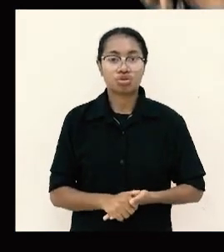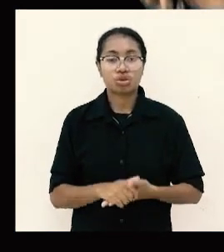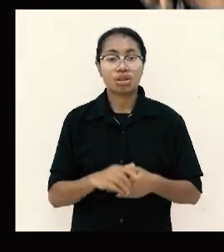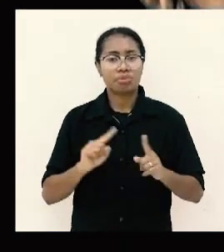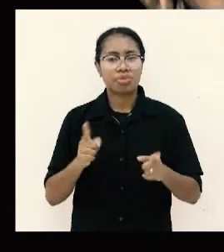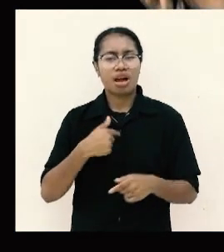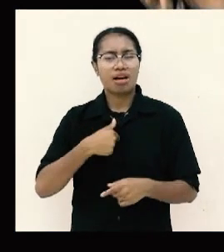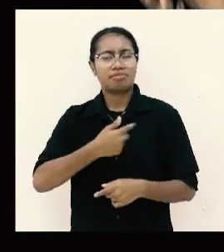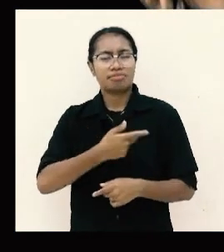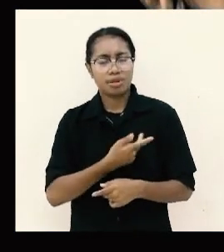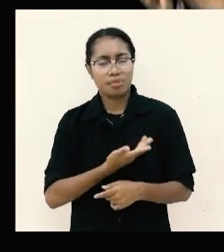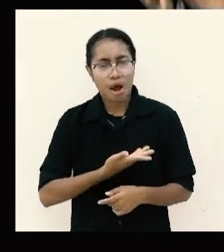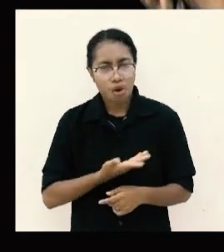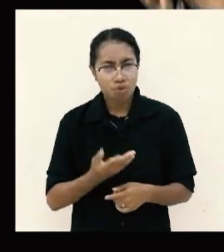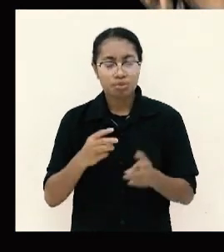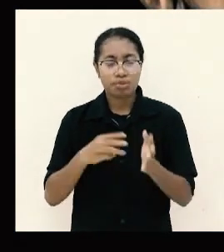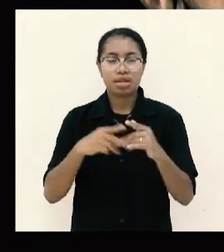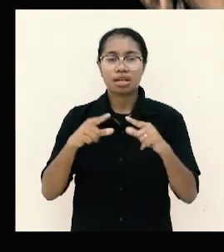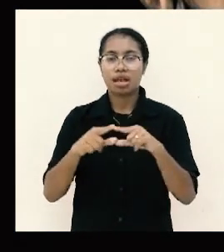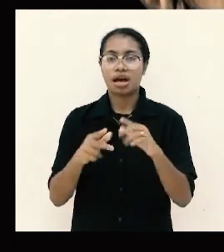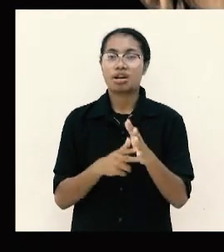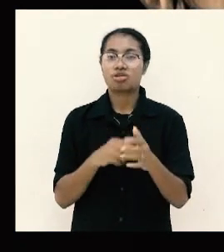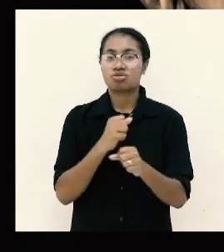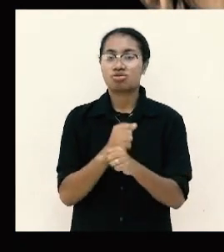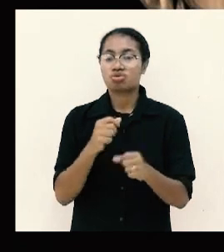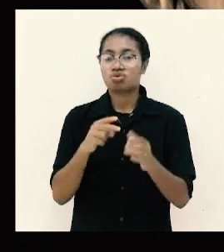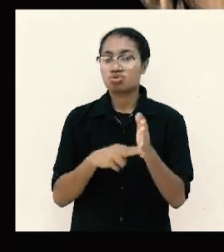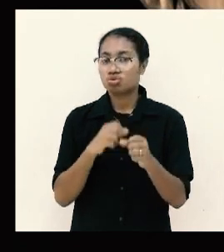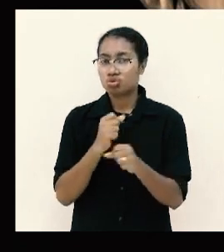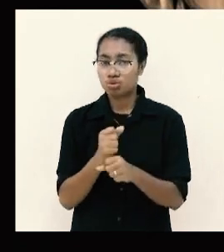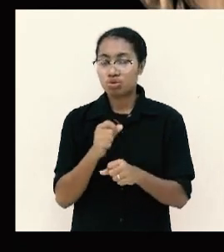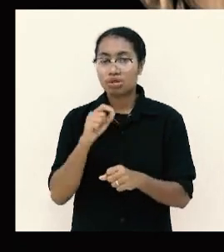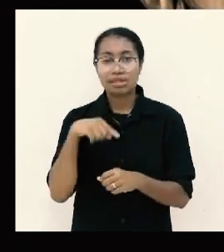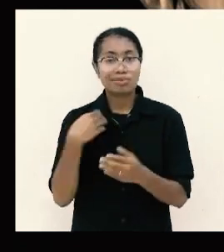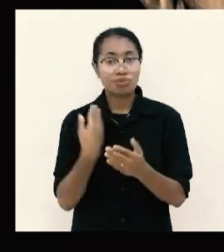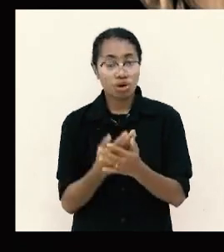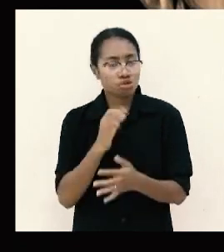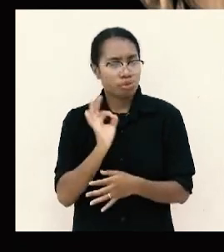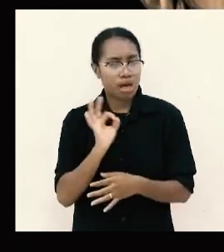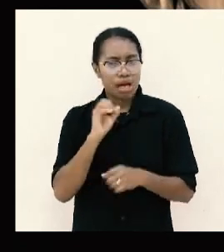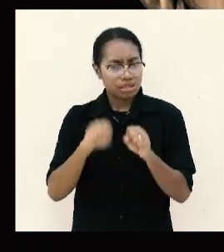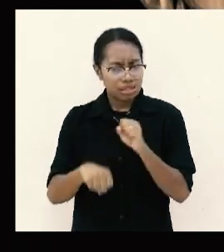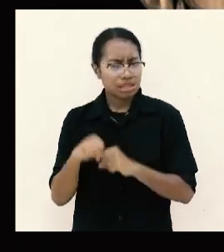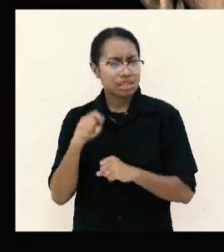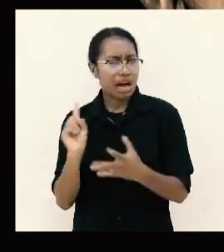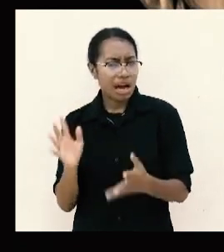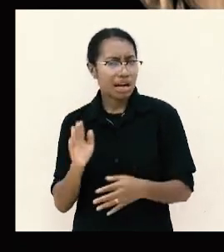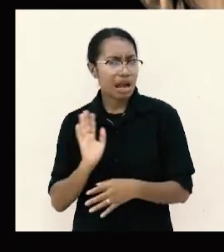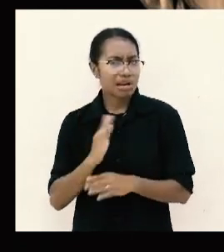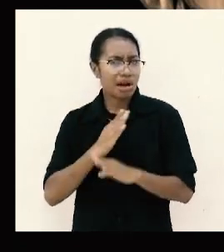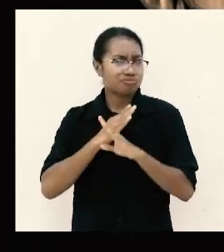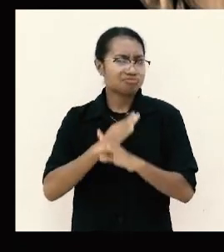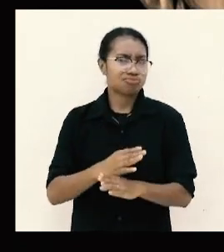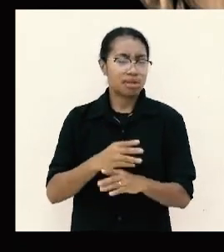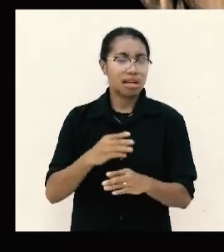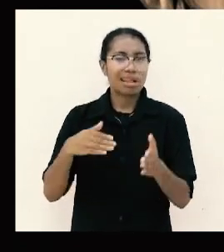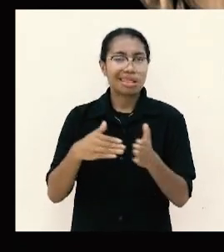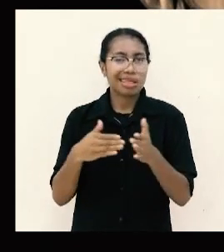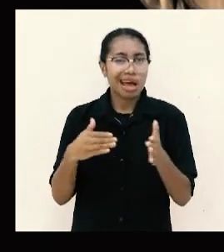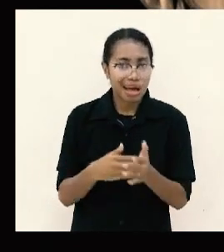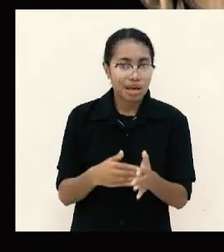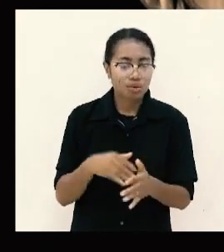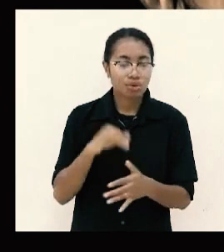supaya jangan kami mengadakan rintangan bagi pemberitaan Inzil Kristus ayat 15